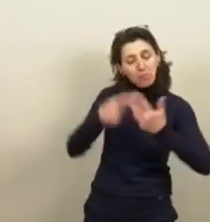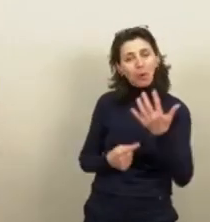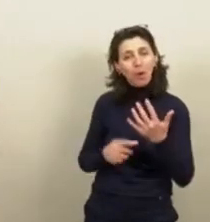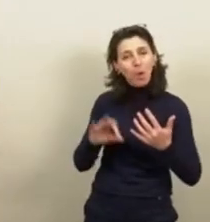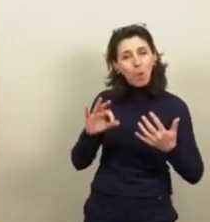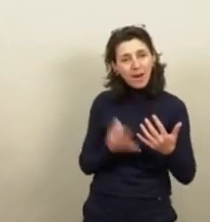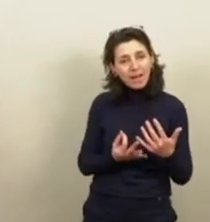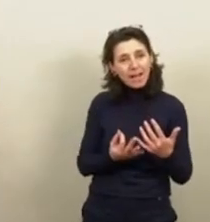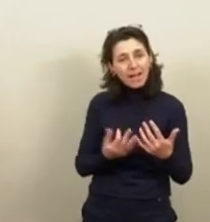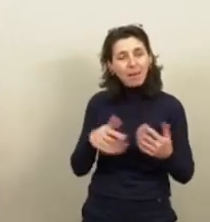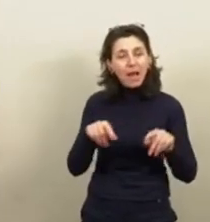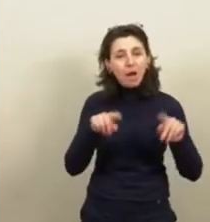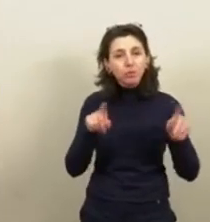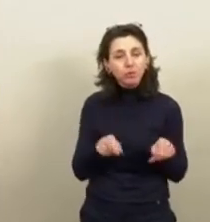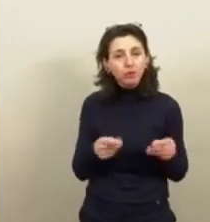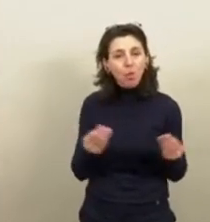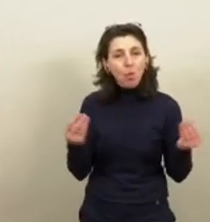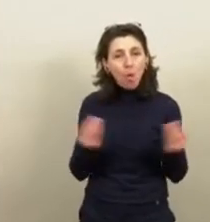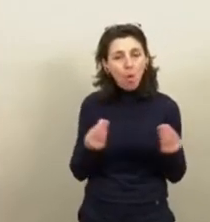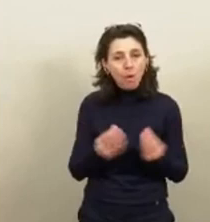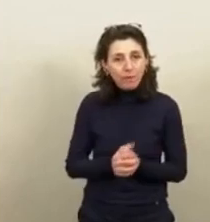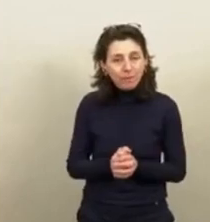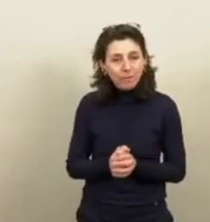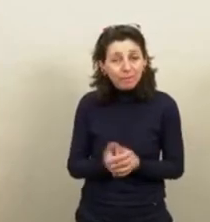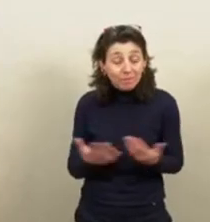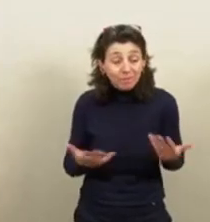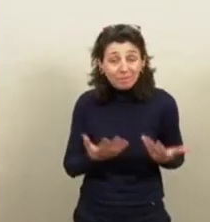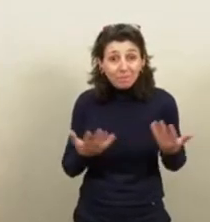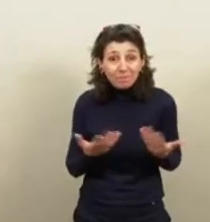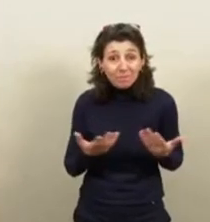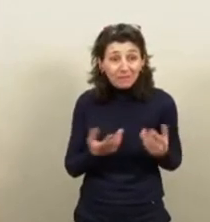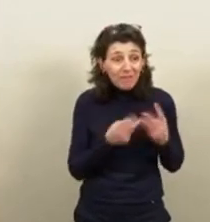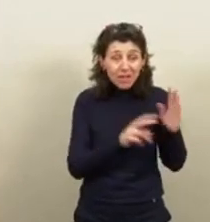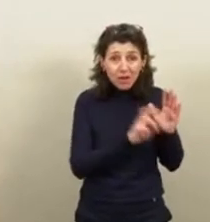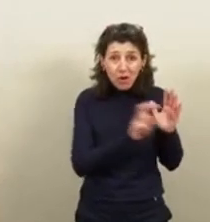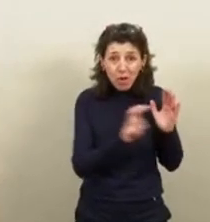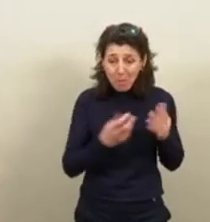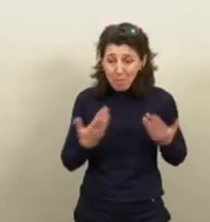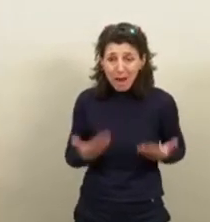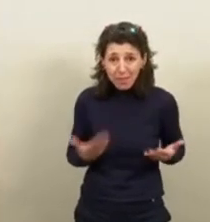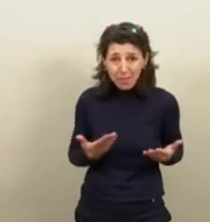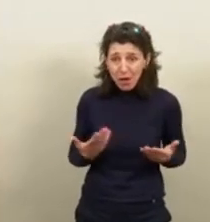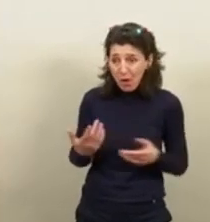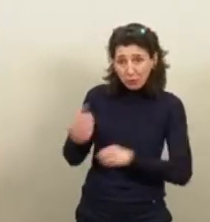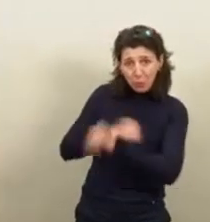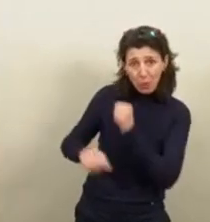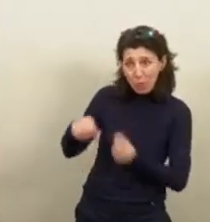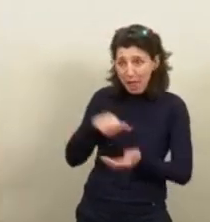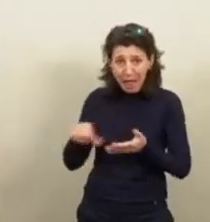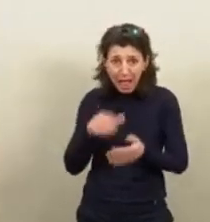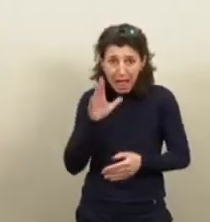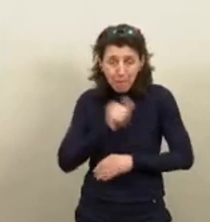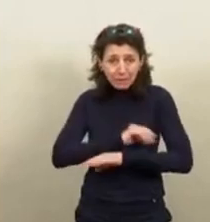des exigences budgétaires, qu'il est impossible à la ville de Grenoble, en l'état, de satisfaire.